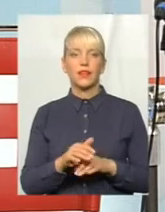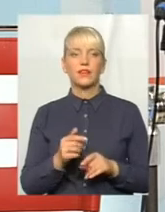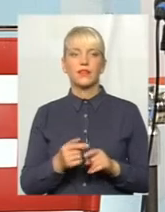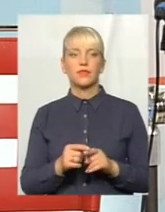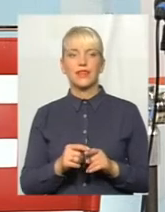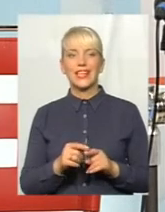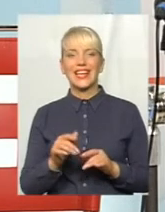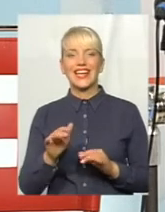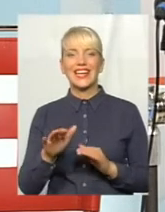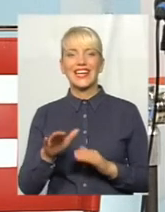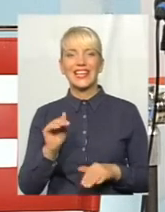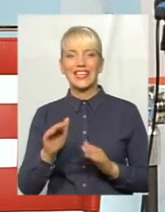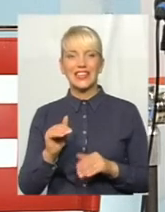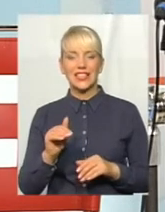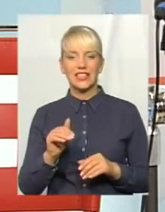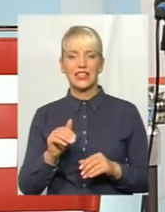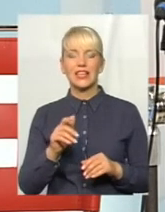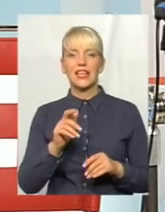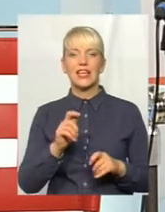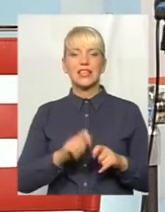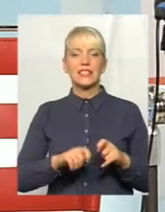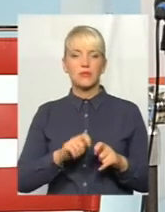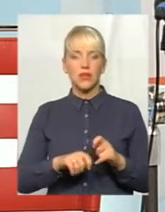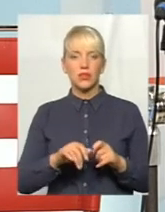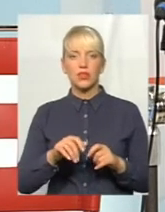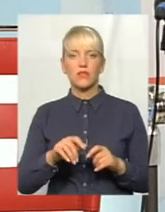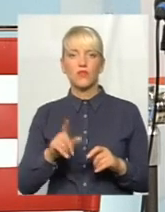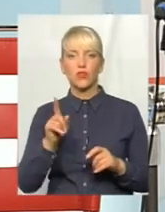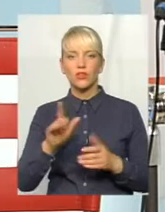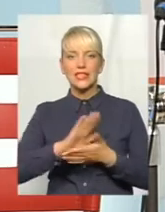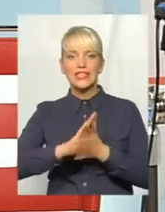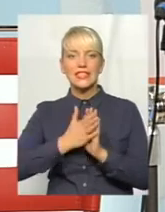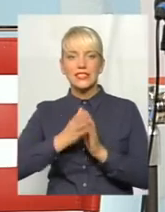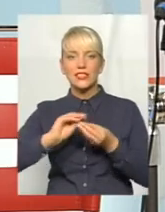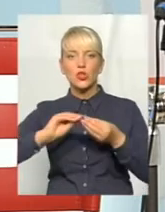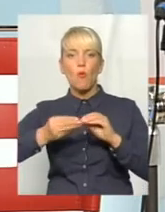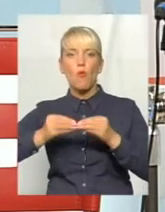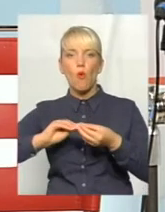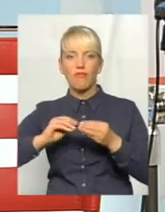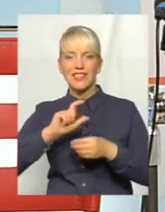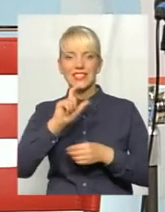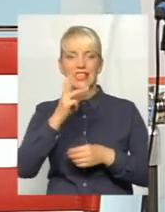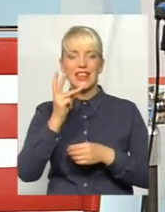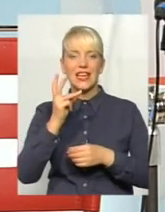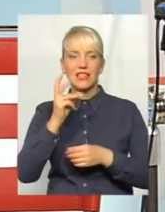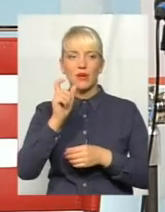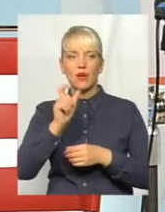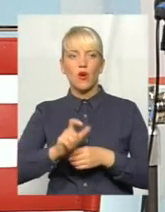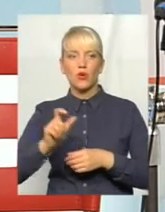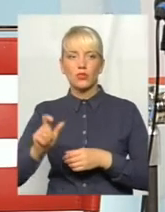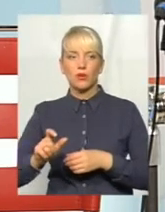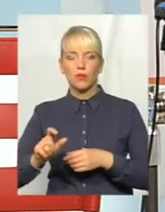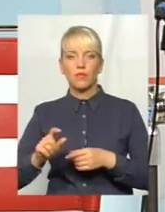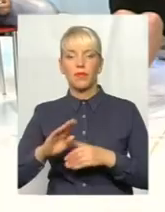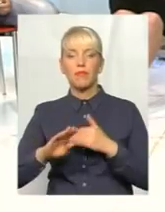входять в змову з третіми особами, під